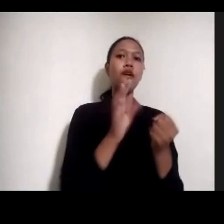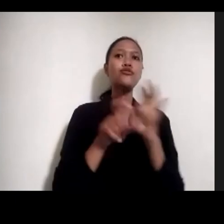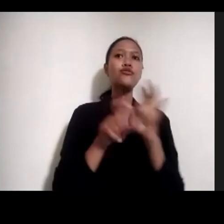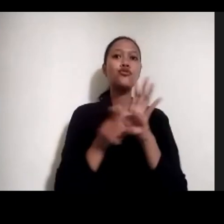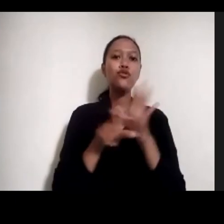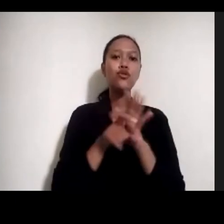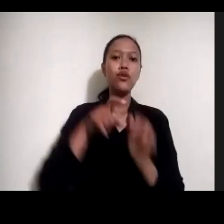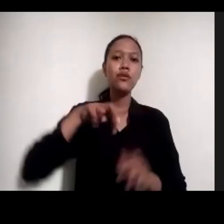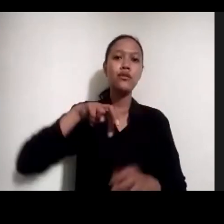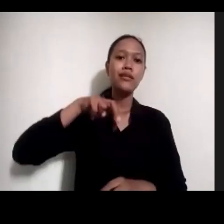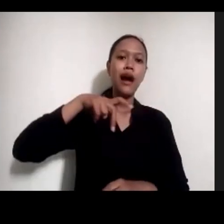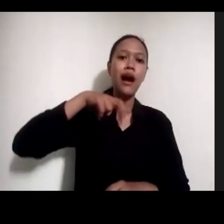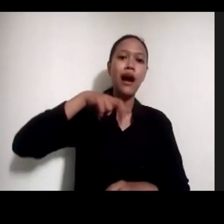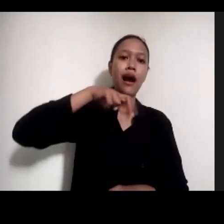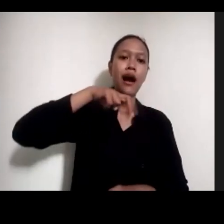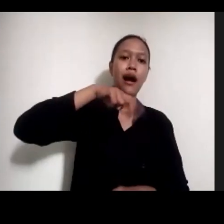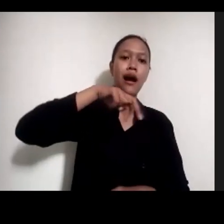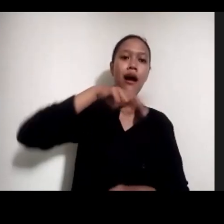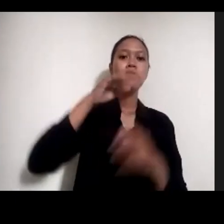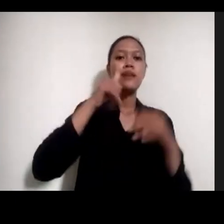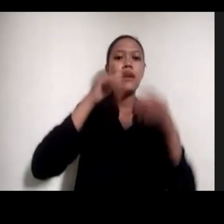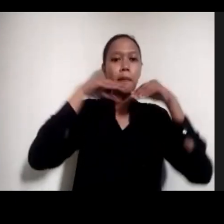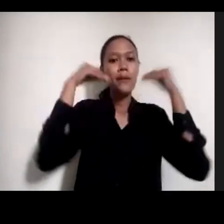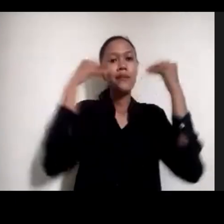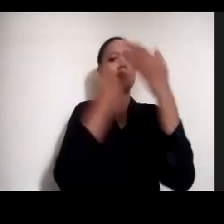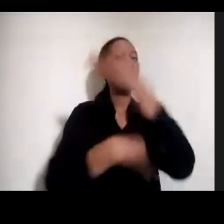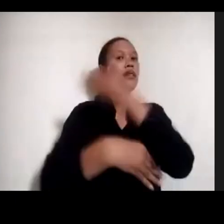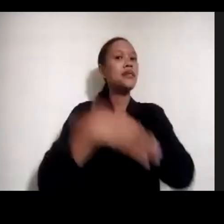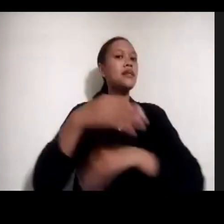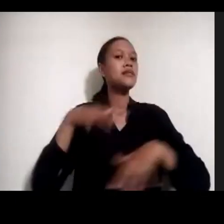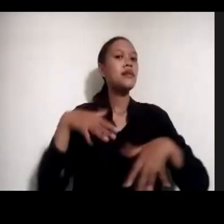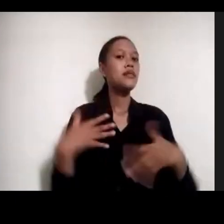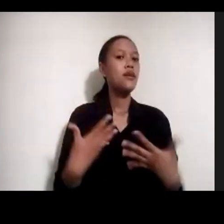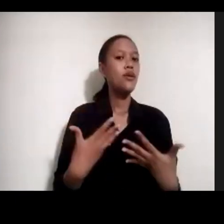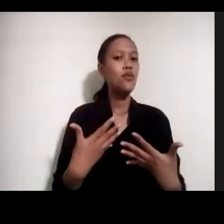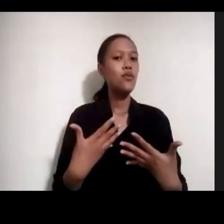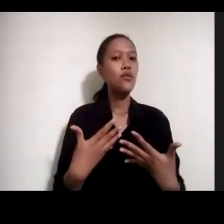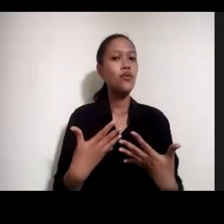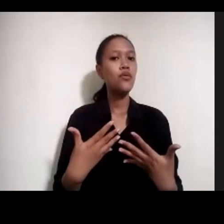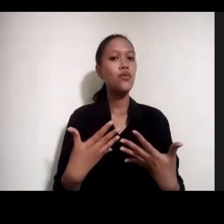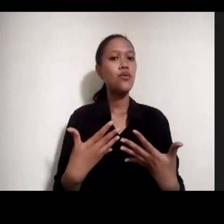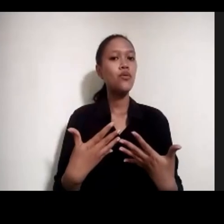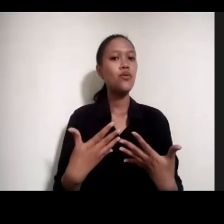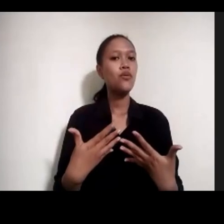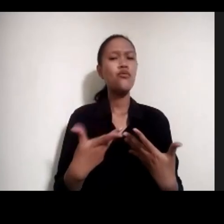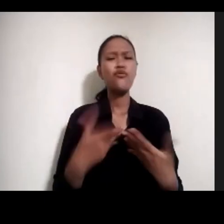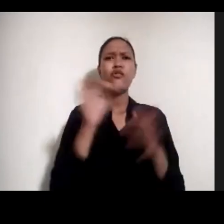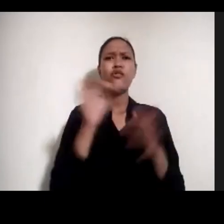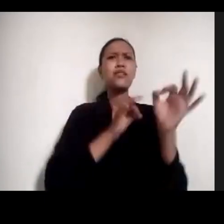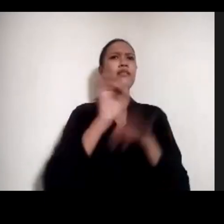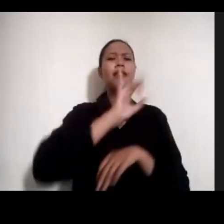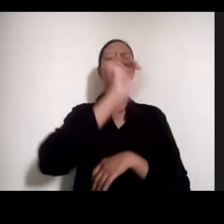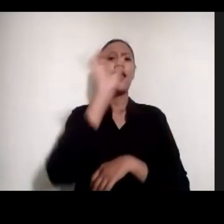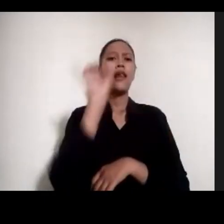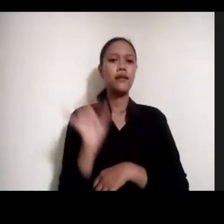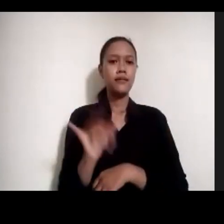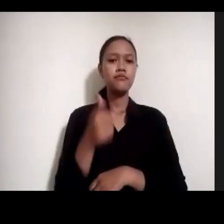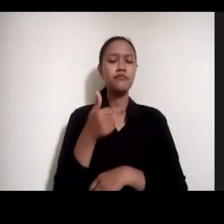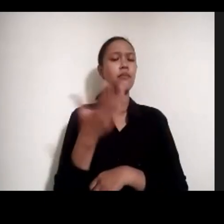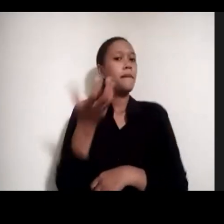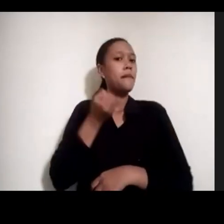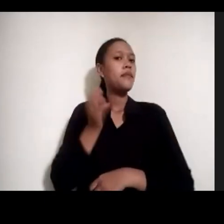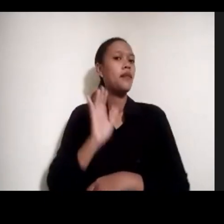yang khusus untuk keuntungan defabilitas, atau apa namanya, ya fasilitas-fasilitas lainnya yang kemudian